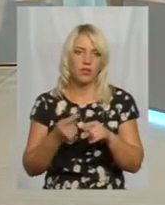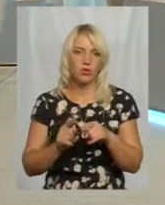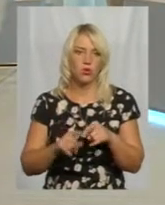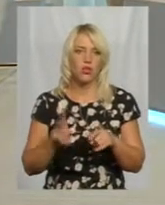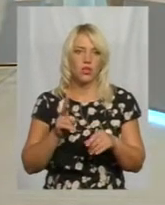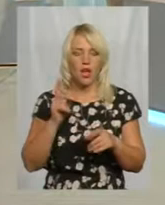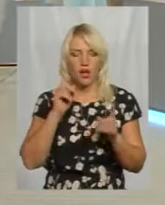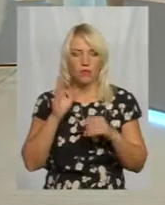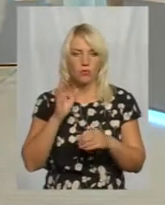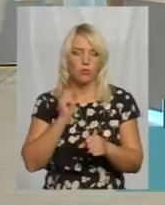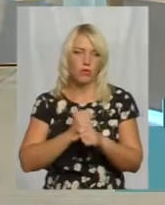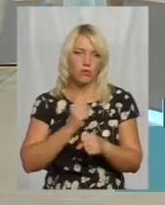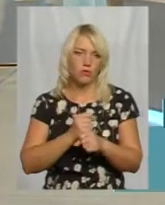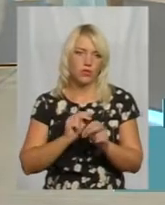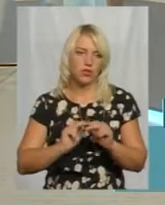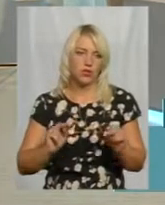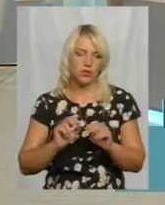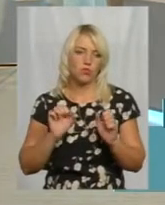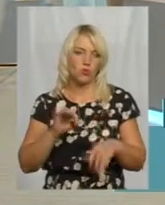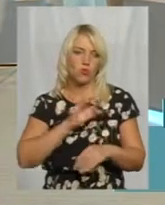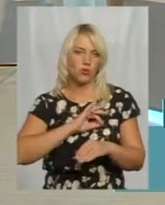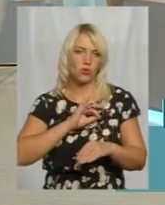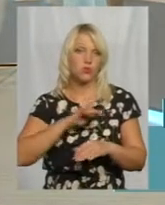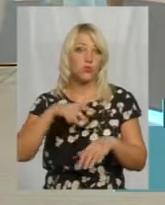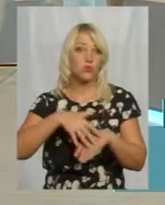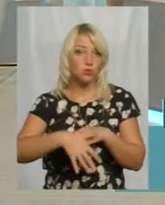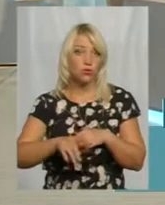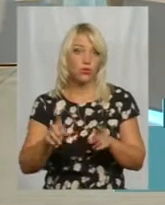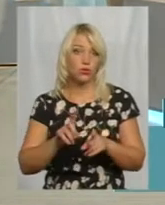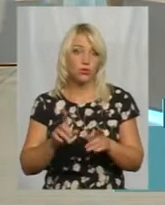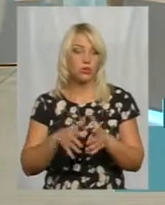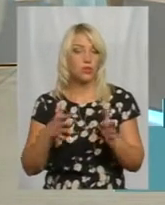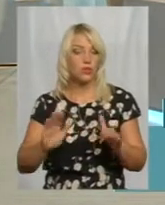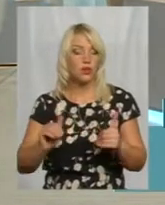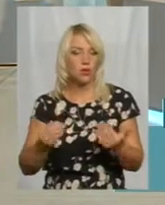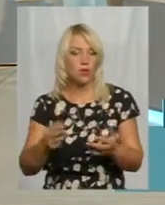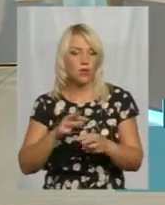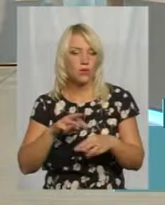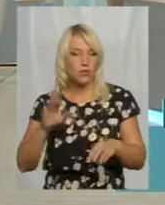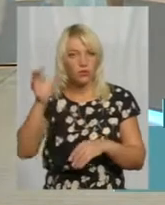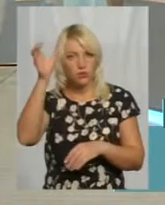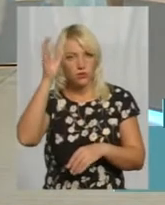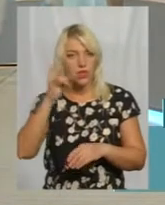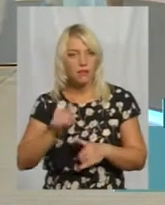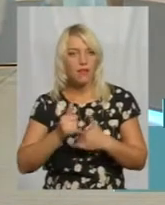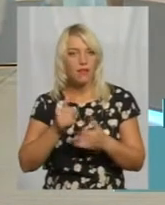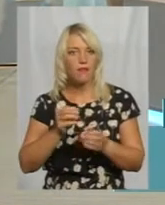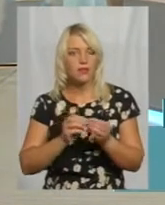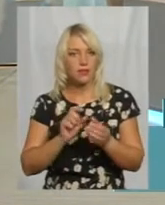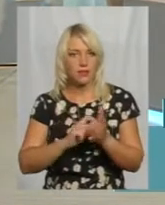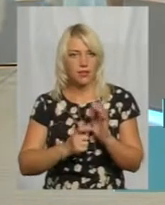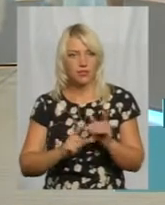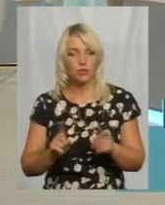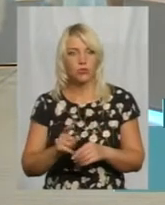автором буде працювати вчитель, можна користуватися. Зрозуміло, більше рекомендує Міністерство освіти для 10-х класів, щоб